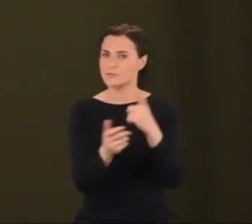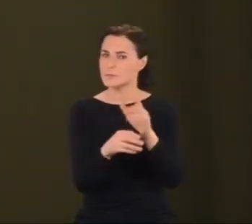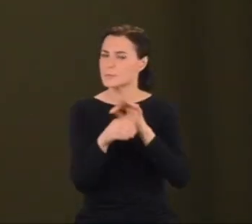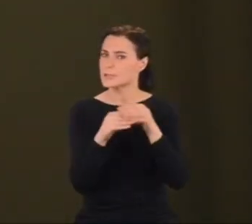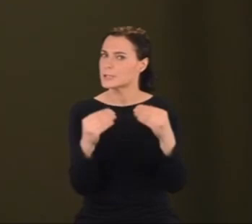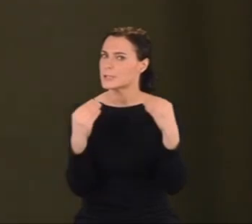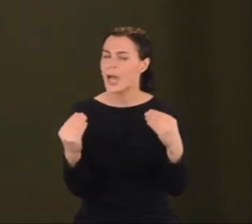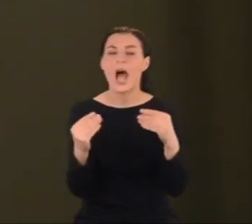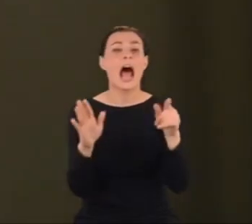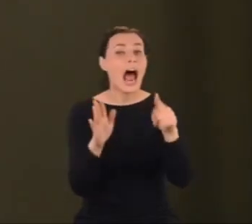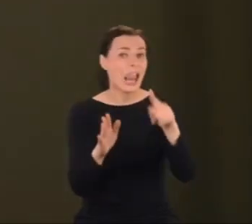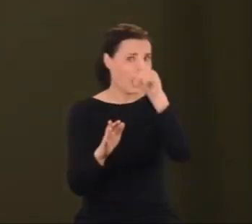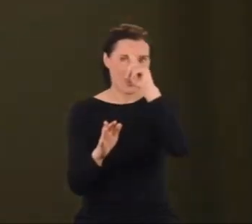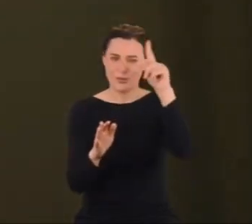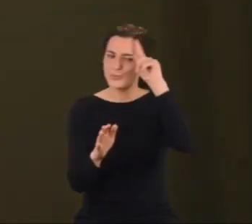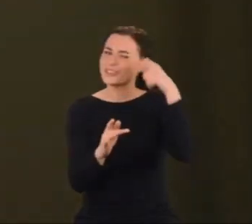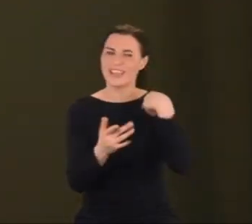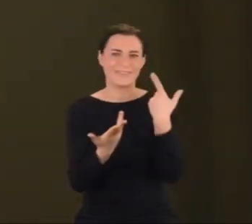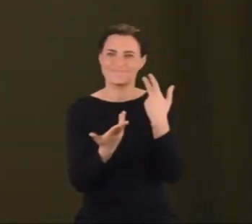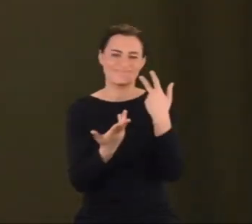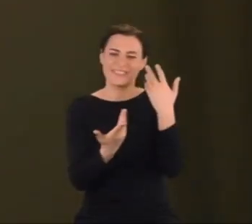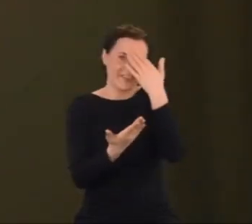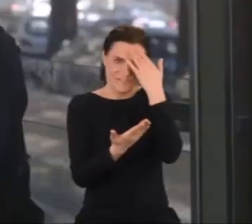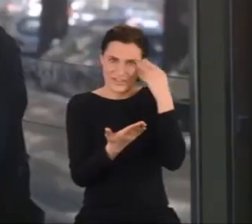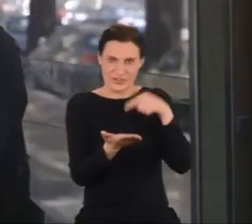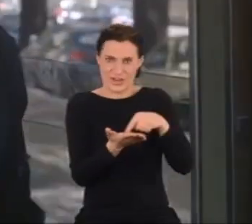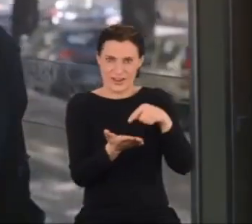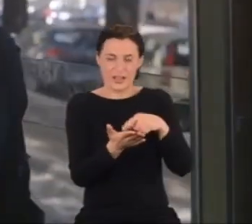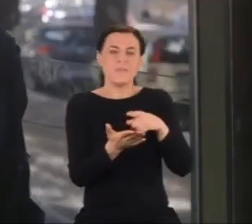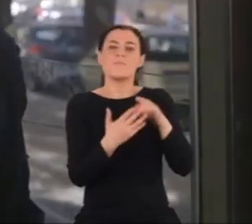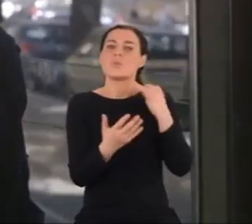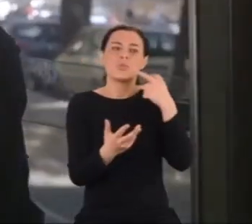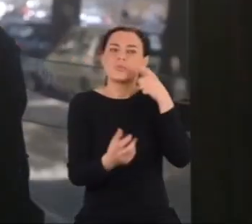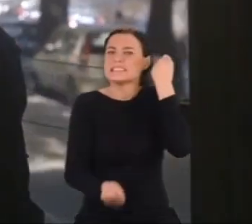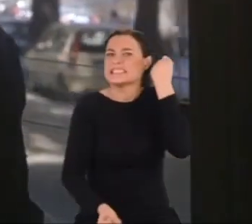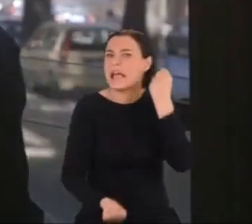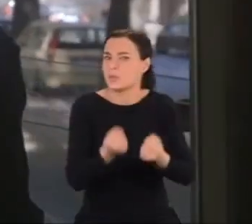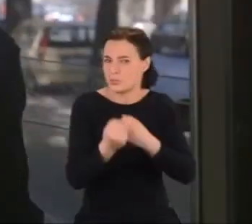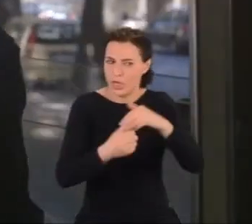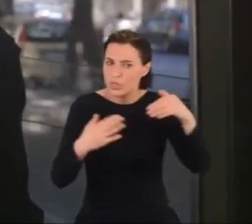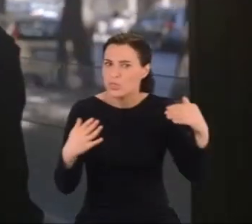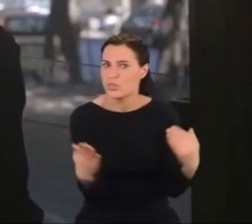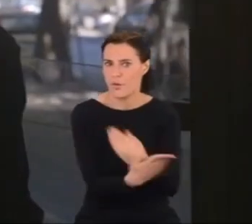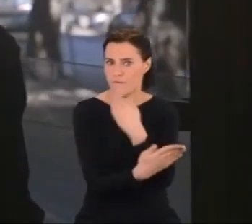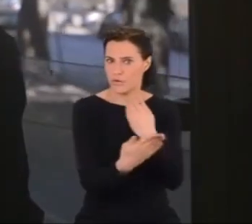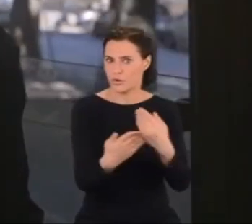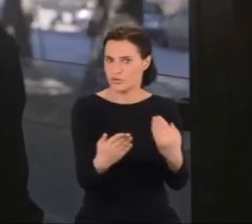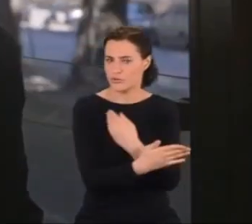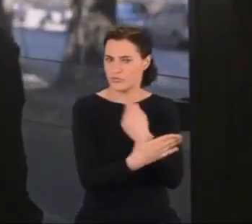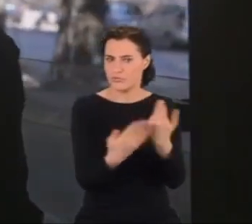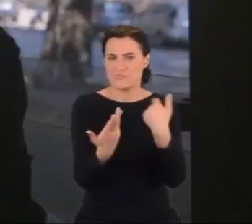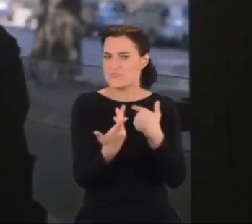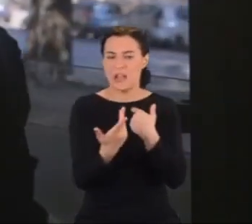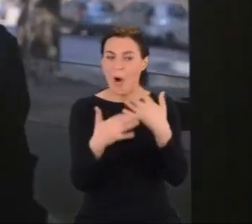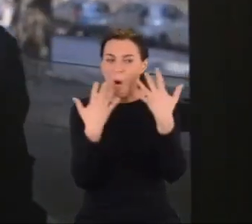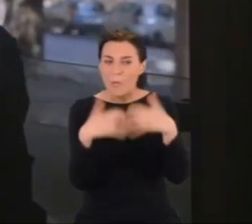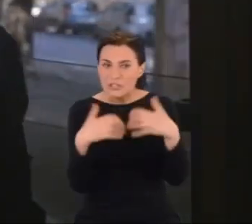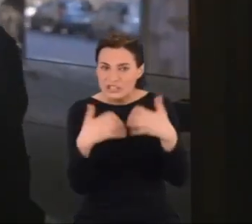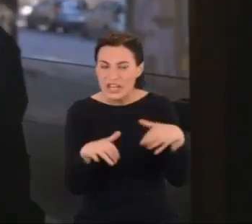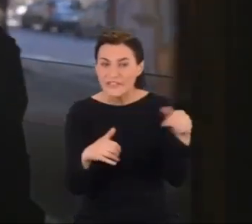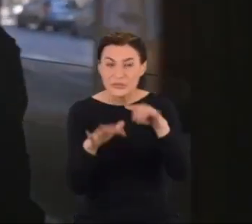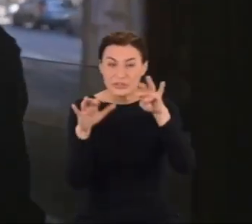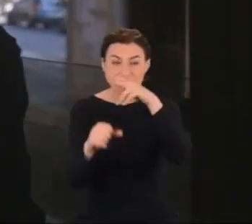jednak współcześni nie docenili. Dla nich jego metody okazały się zbyt nowatorskie. Obliczenia z